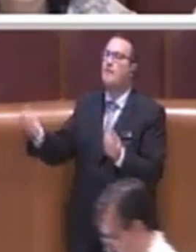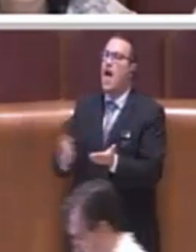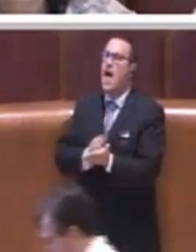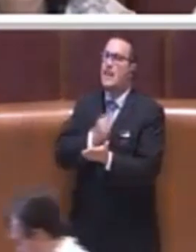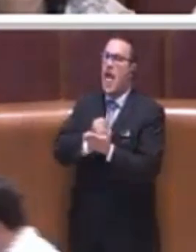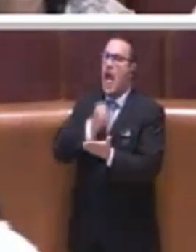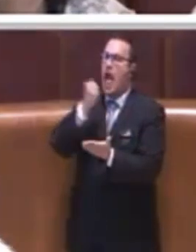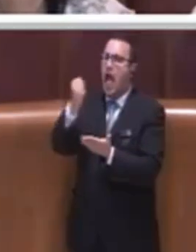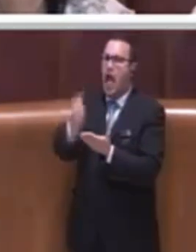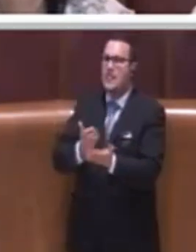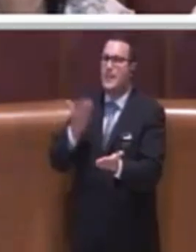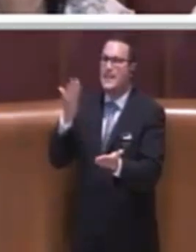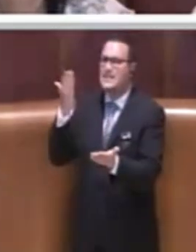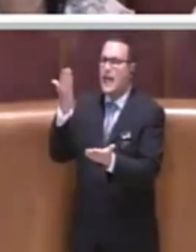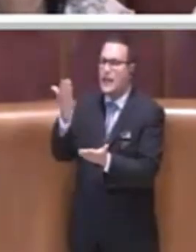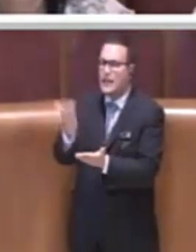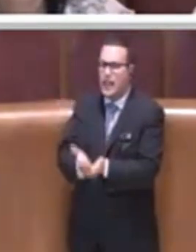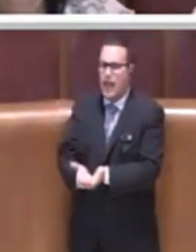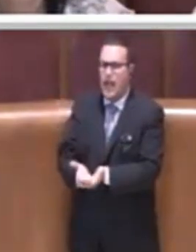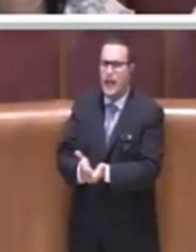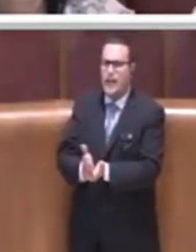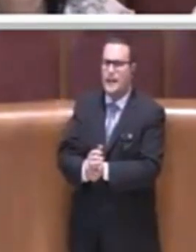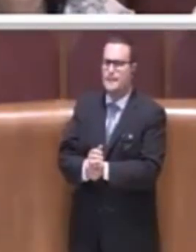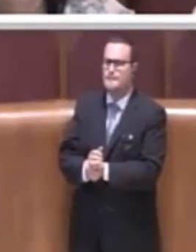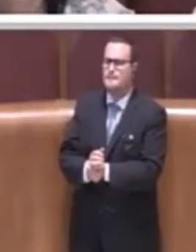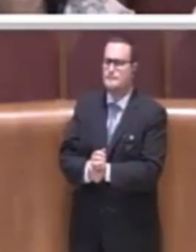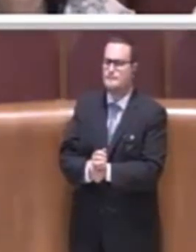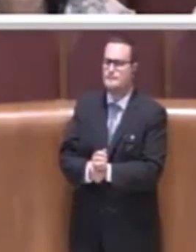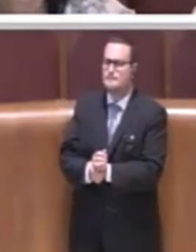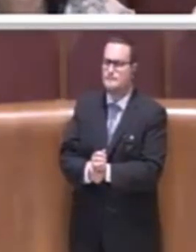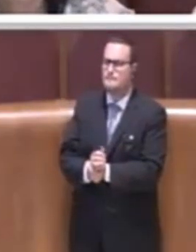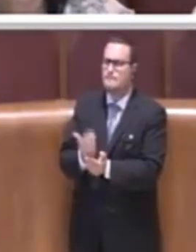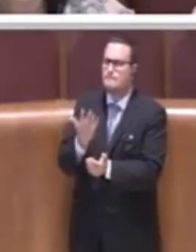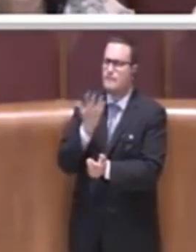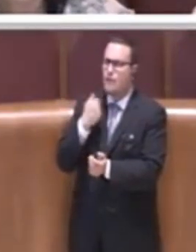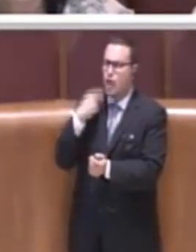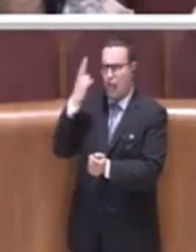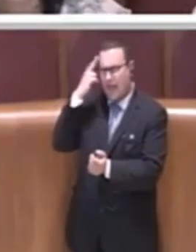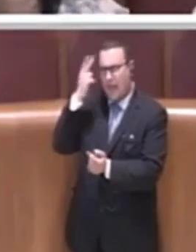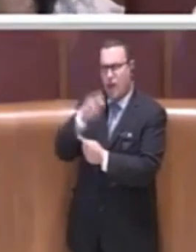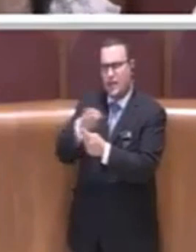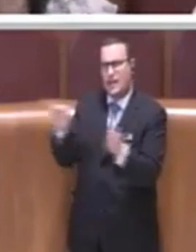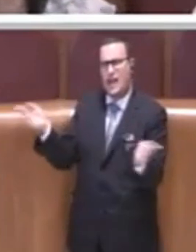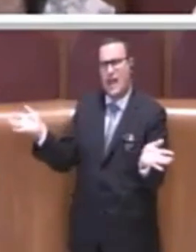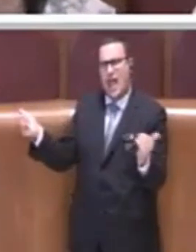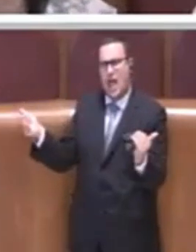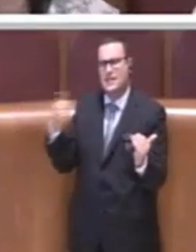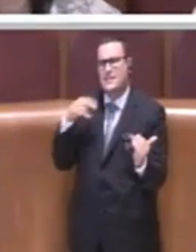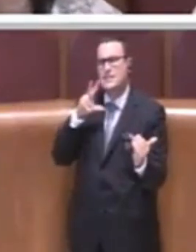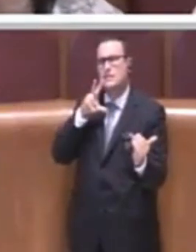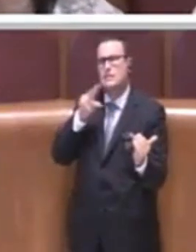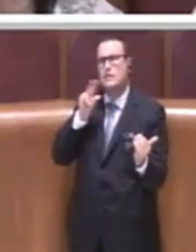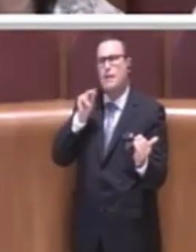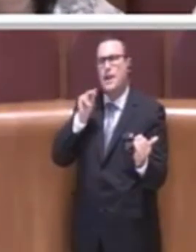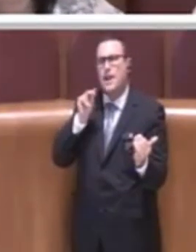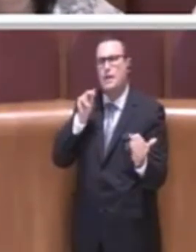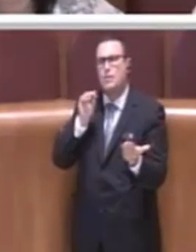stati presentati. Io voglio ricordare all'Aula che noi stiamo parlando di scuole